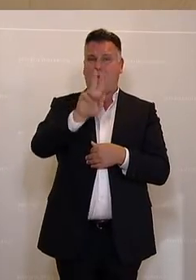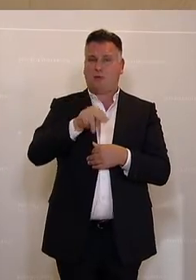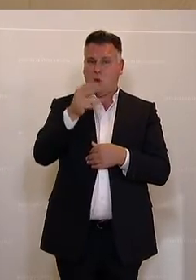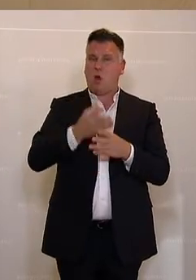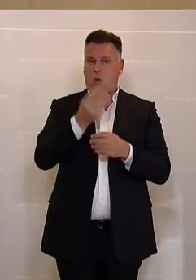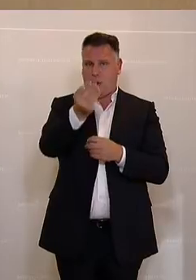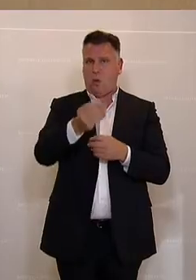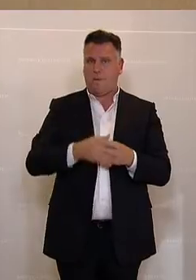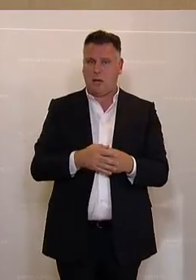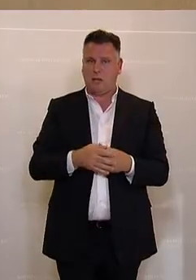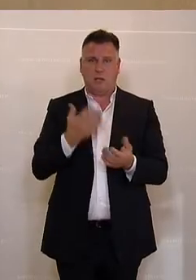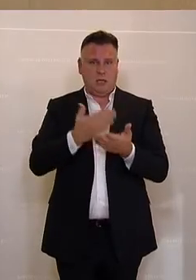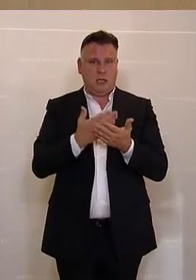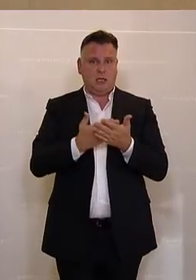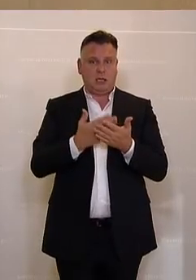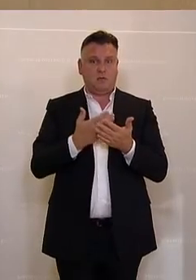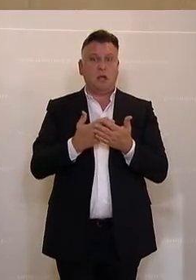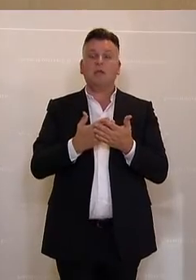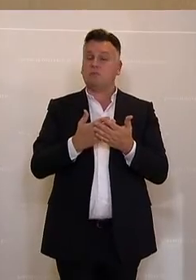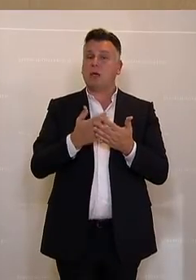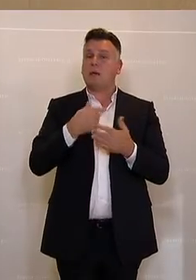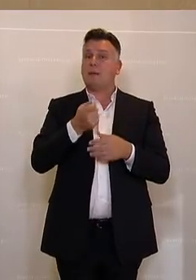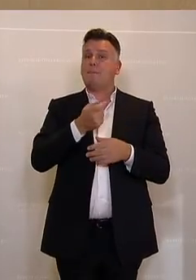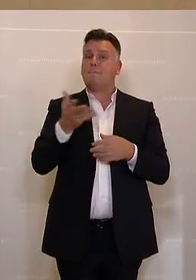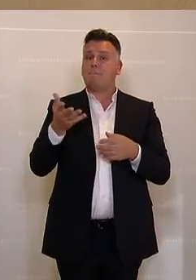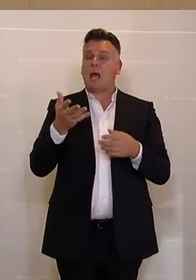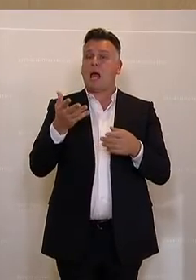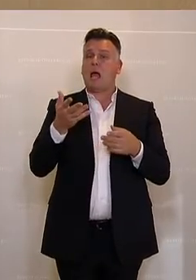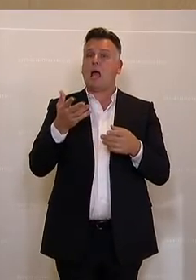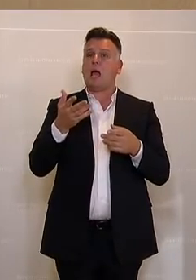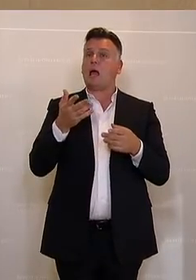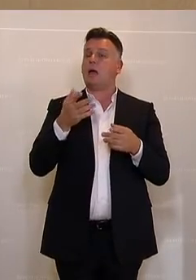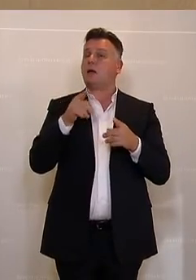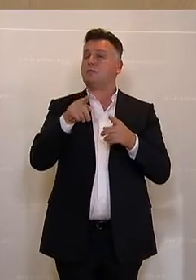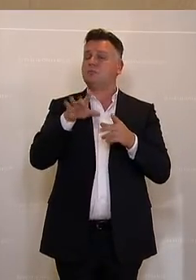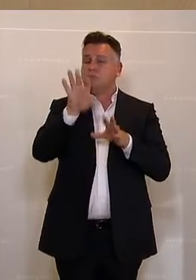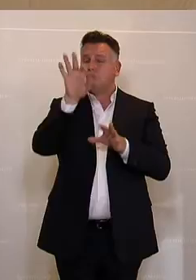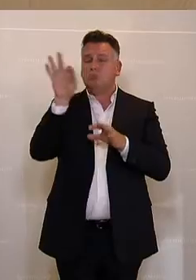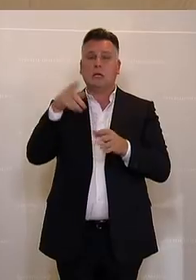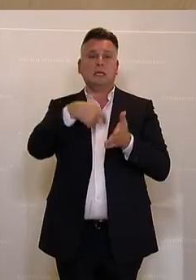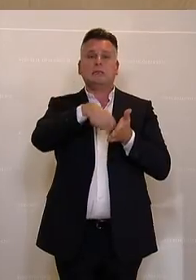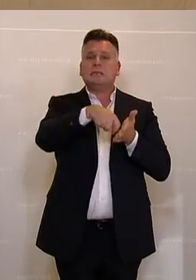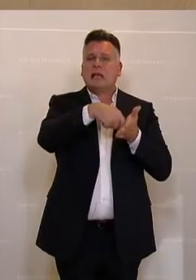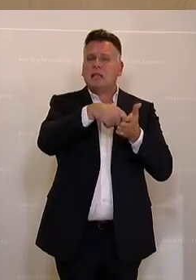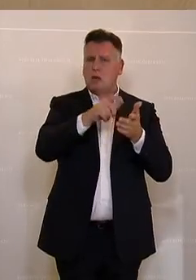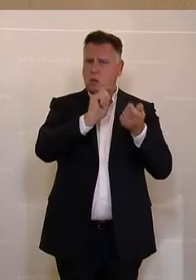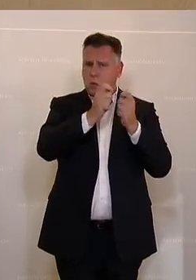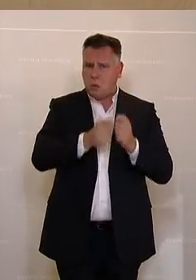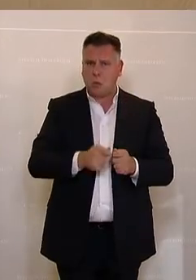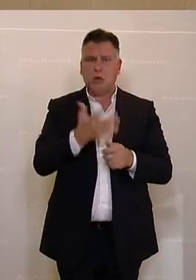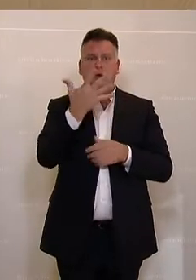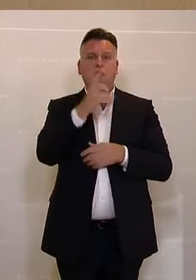Verfügung. Und um exemplarisch ein paar wichtige Beispiele auch herauszugreifen. Sanierungsoffensive wurde erwähnt mit